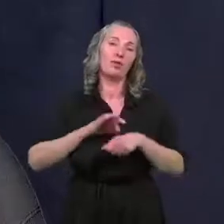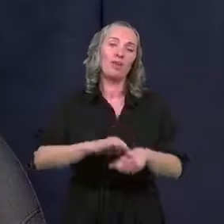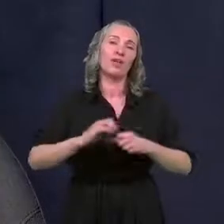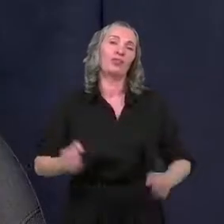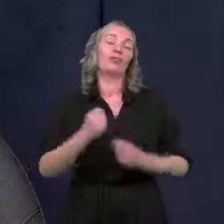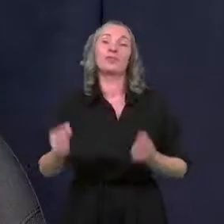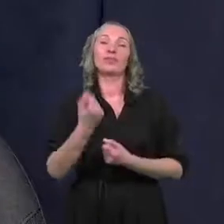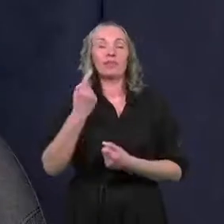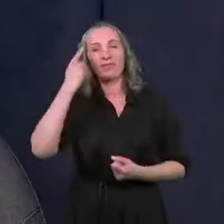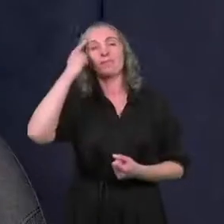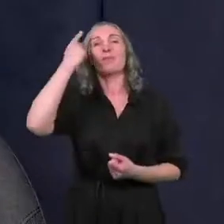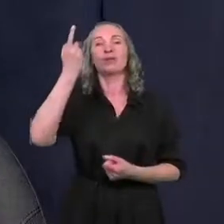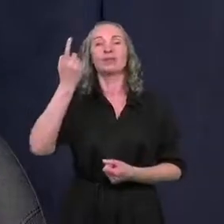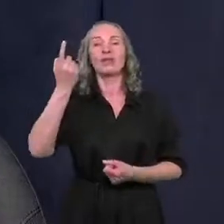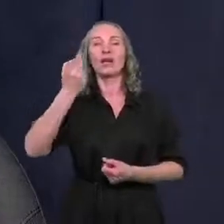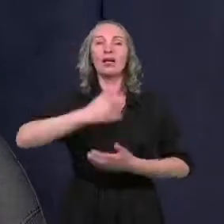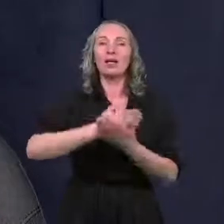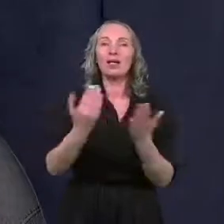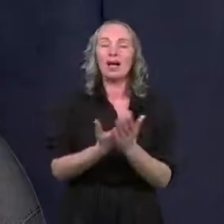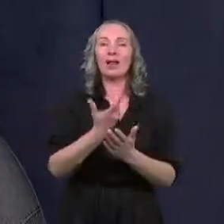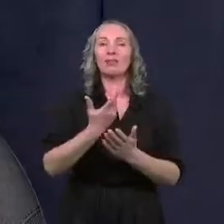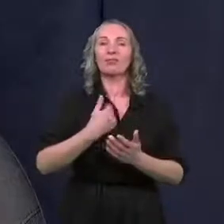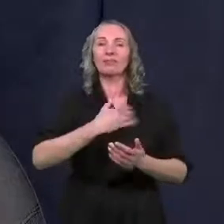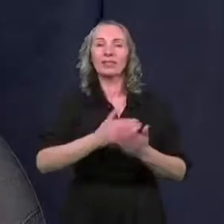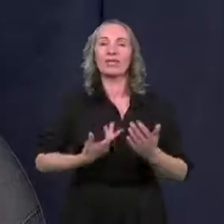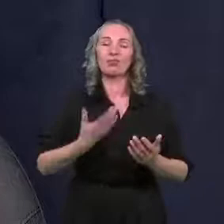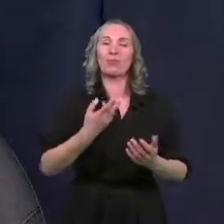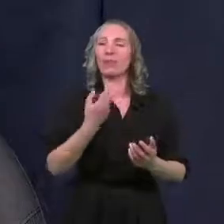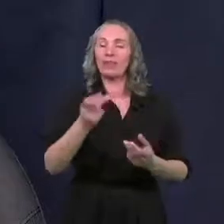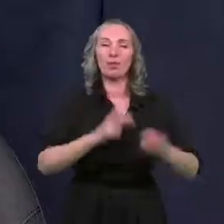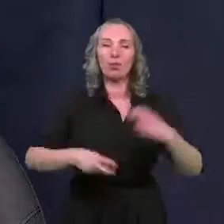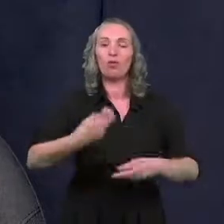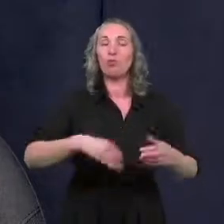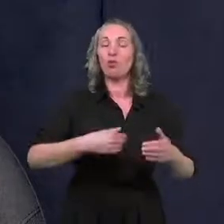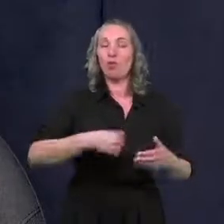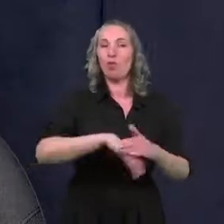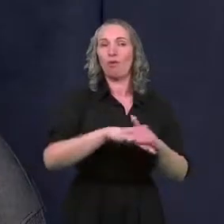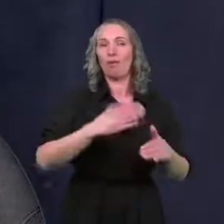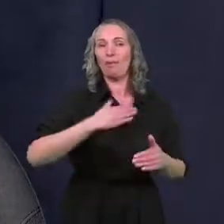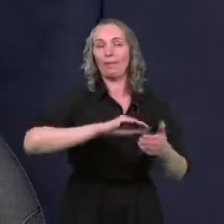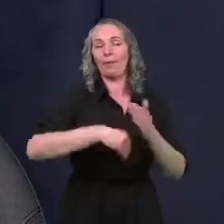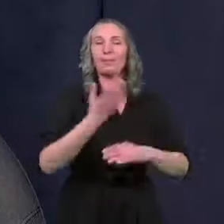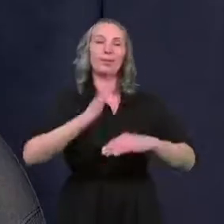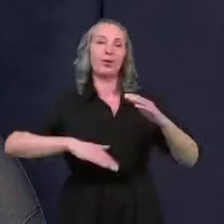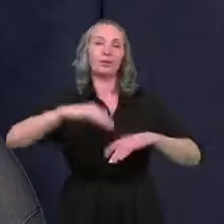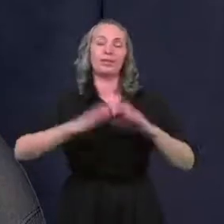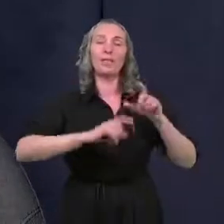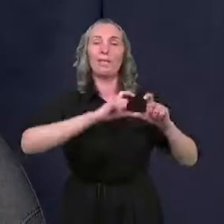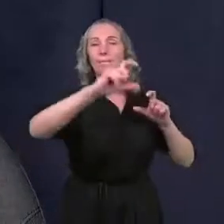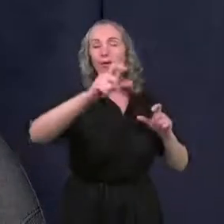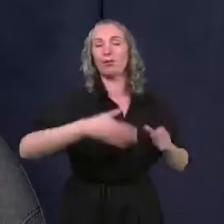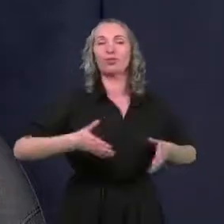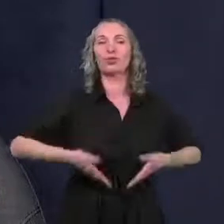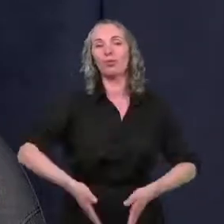działań. Wspomnę o Krajowym Zasobie Nieruchomości. Podpisana też umowa na budowę bloku